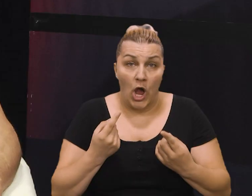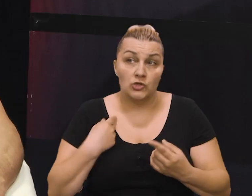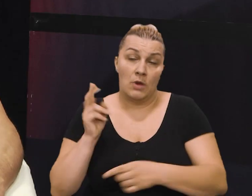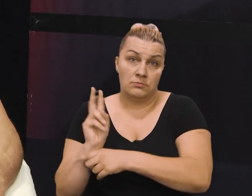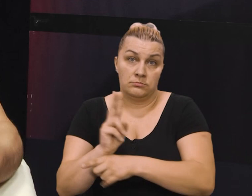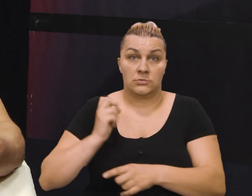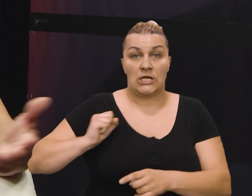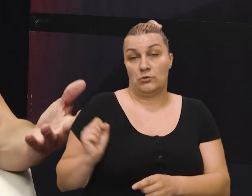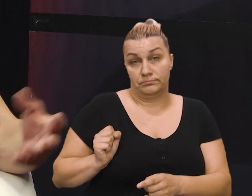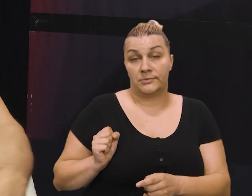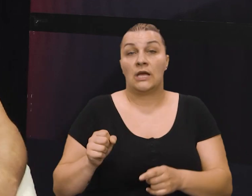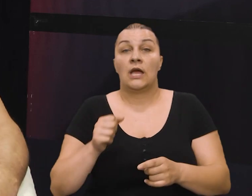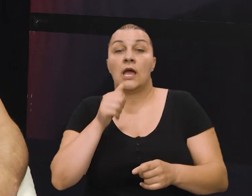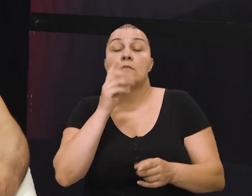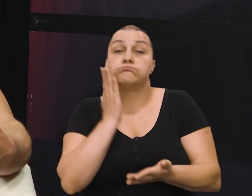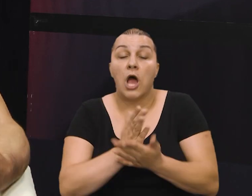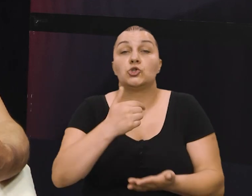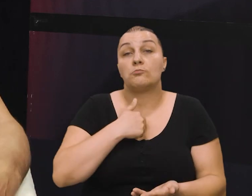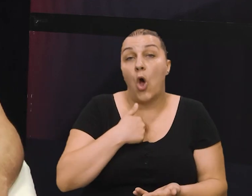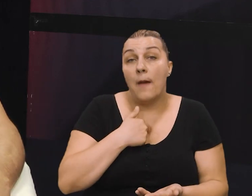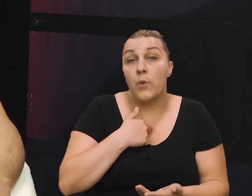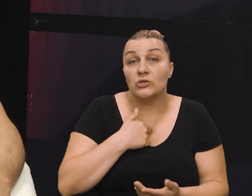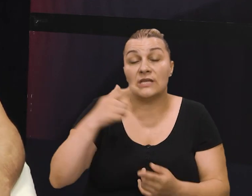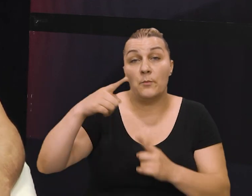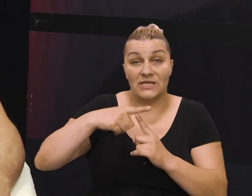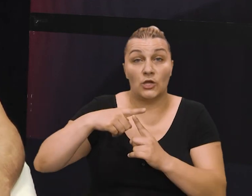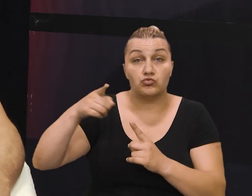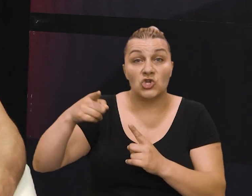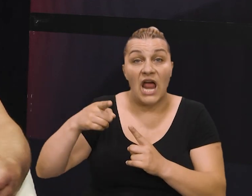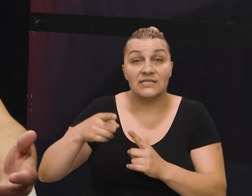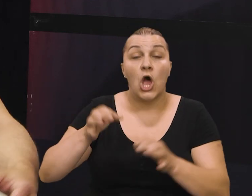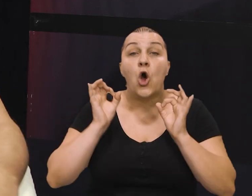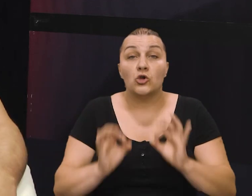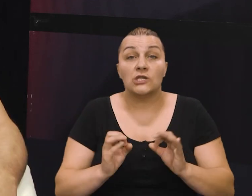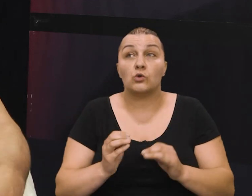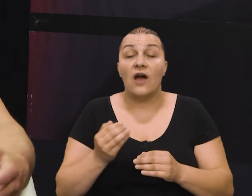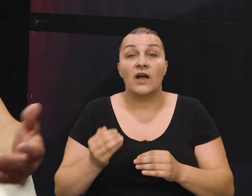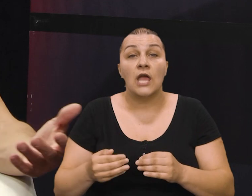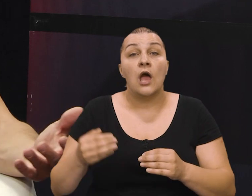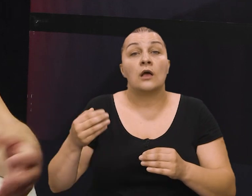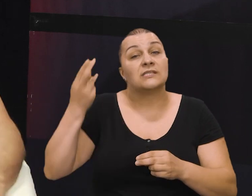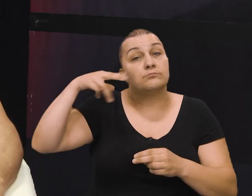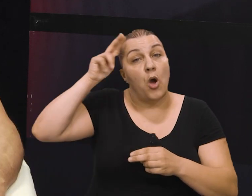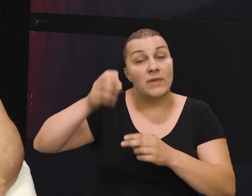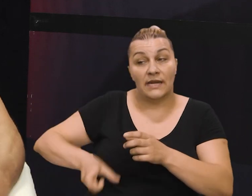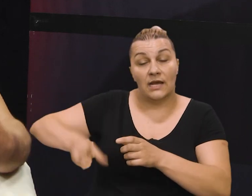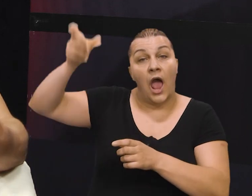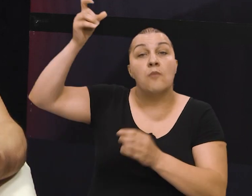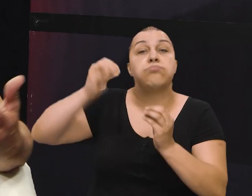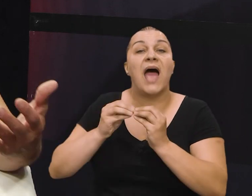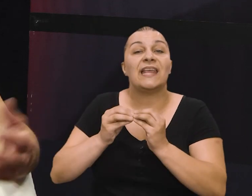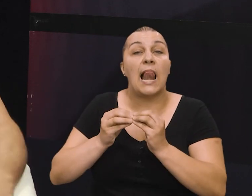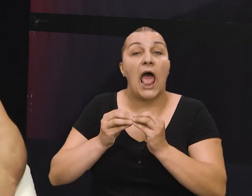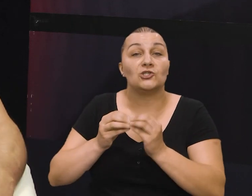događanja, evo mogu navesti, znači, da je baš moja posrojba, znači, ta Tuškanica osiguravala postavljanje spomenika ili